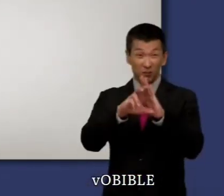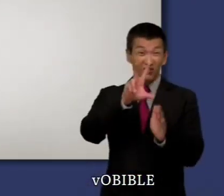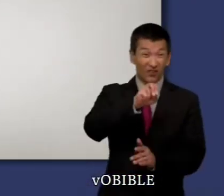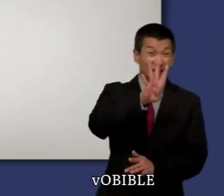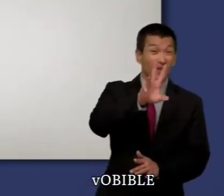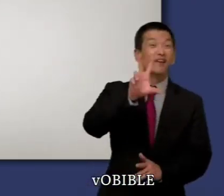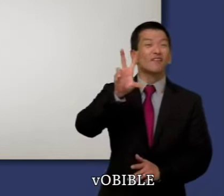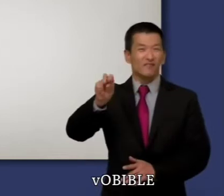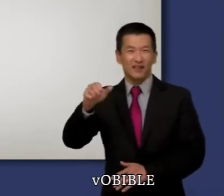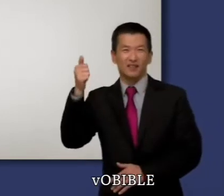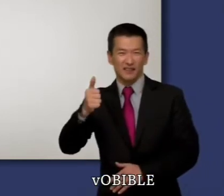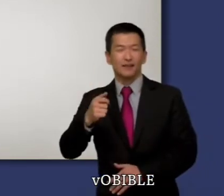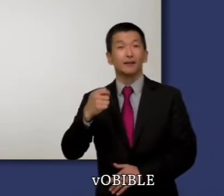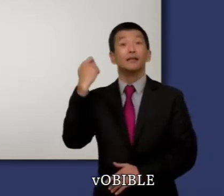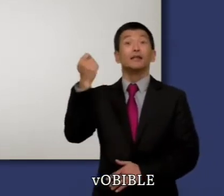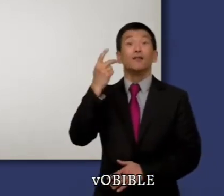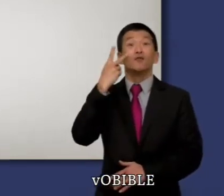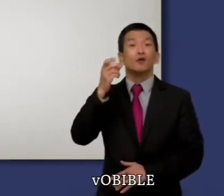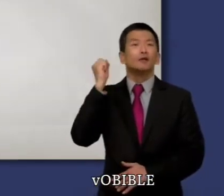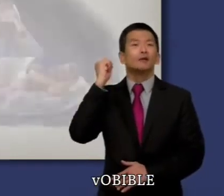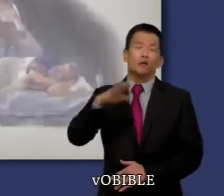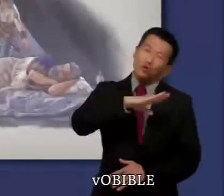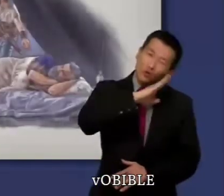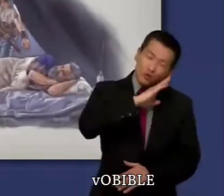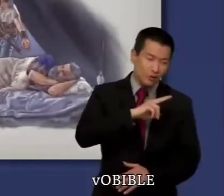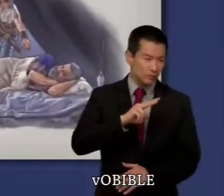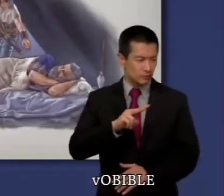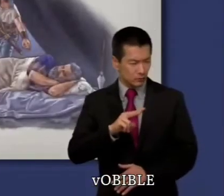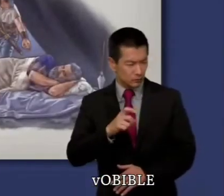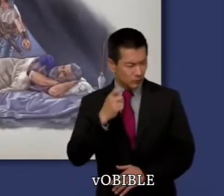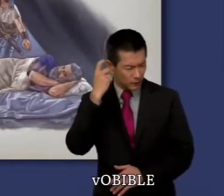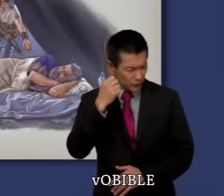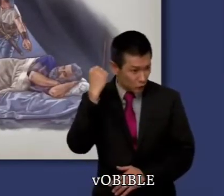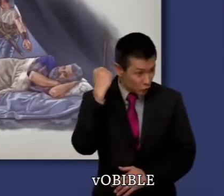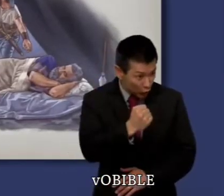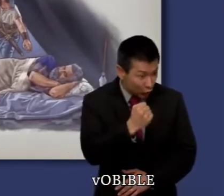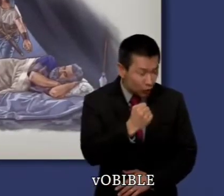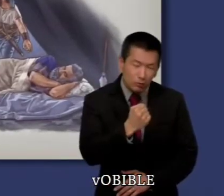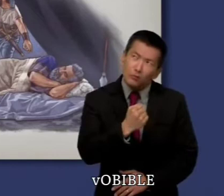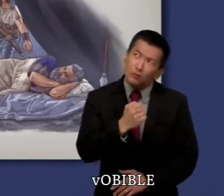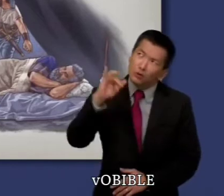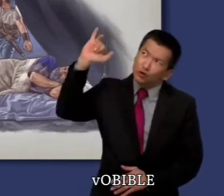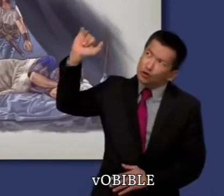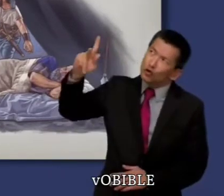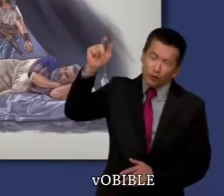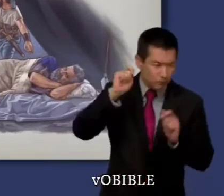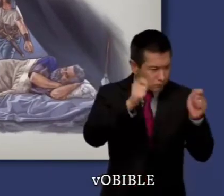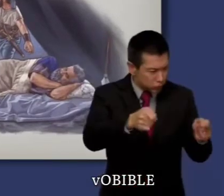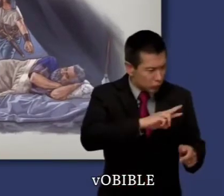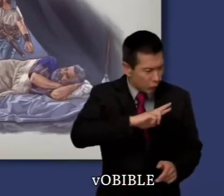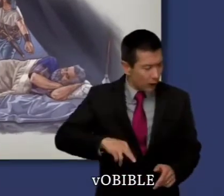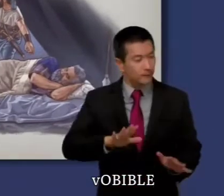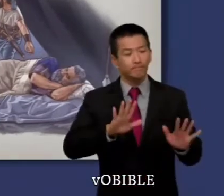Dans les chapitres 24 et 26, David a des occasions de tuer Saül, mais il refuse de faire du mal à celui